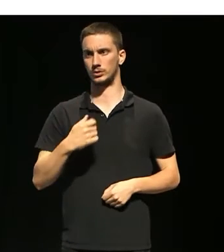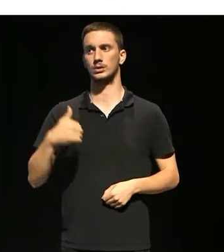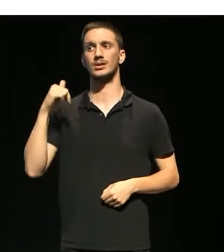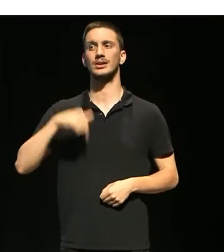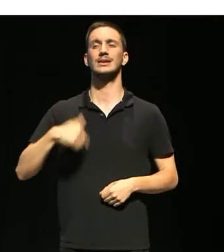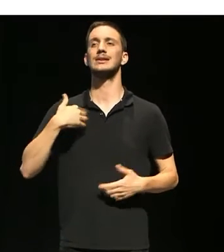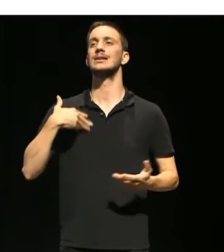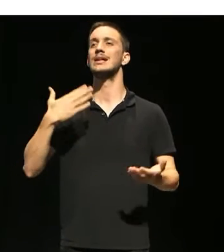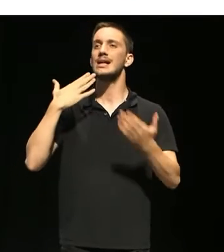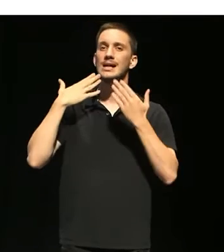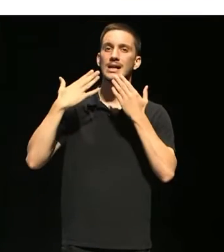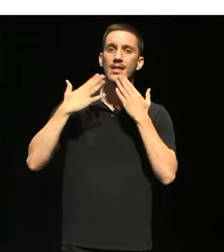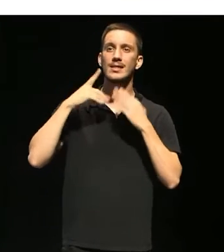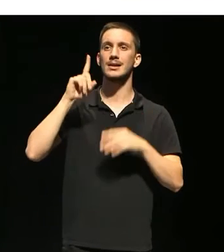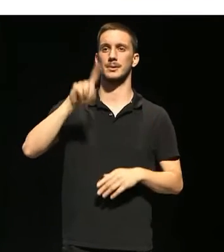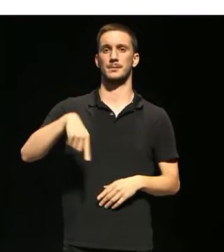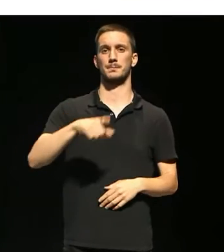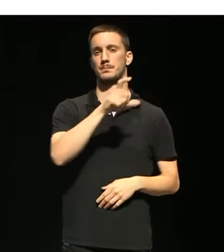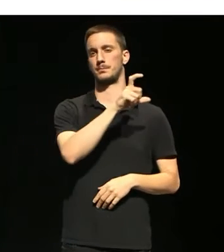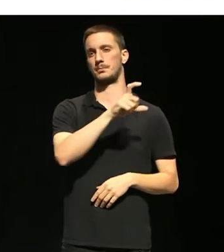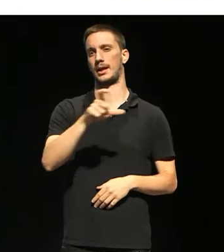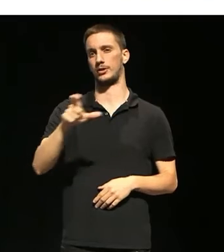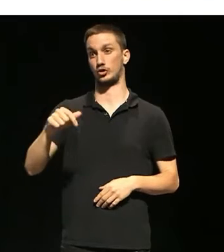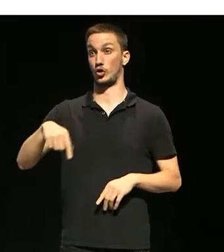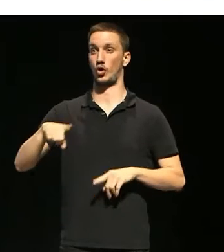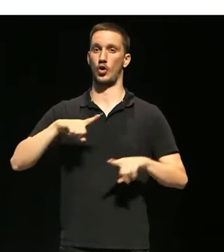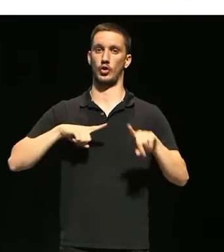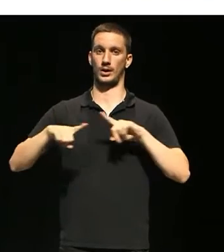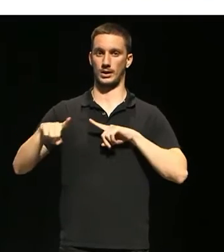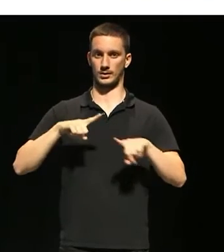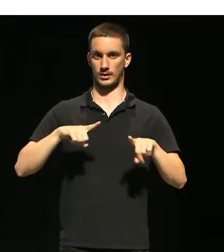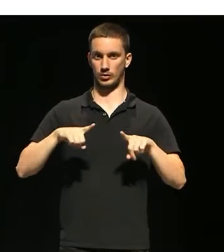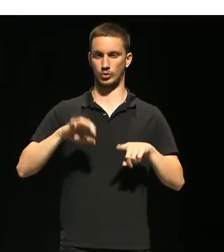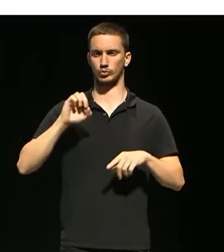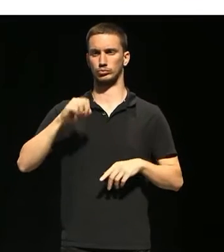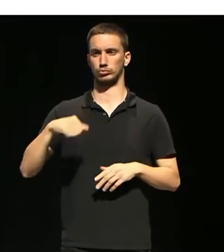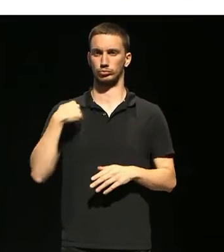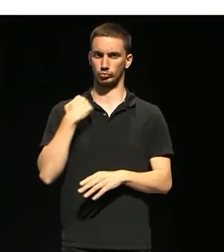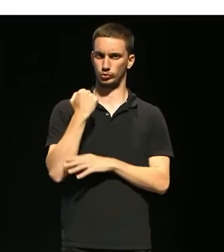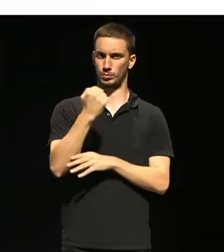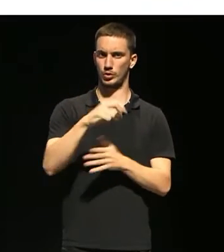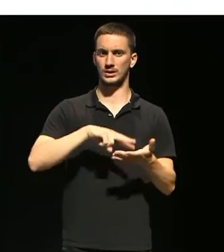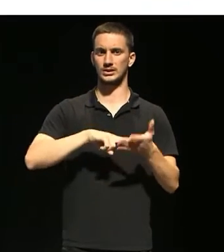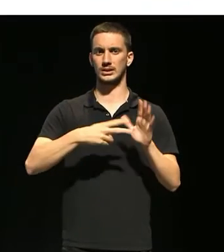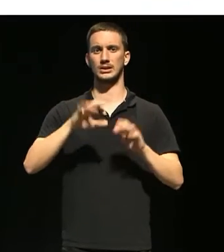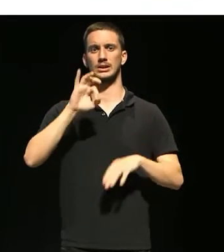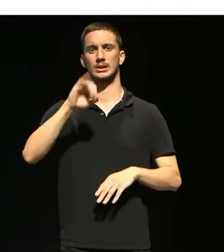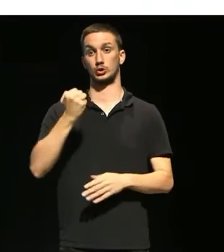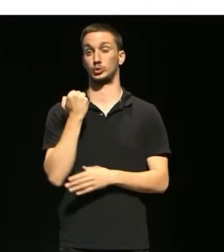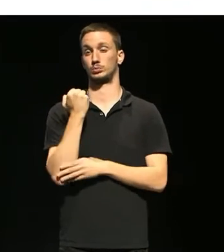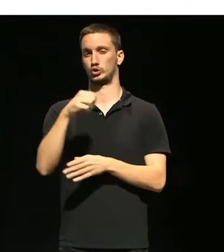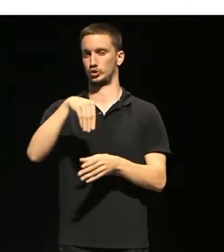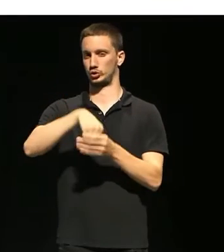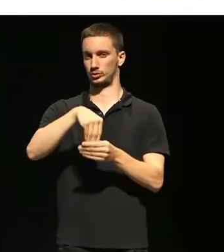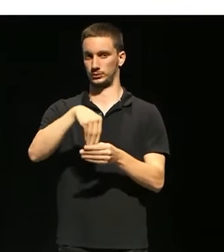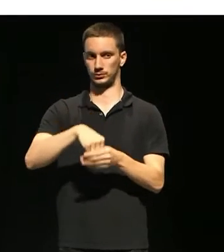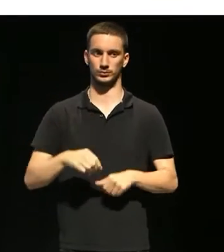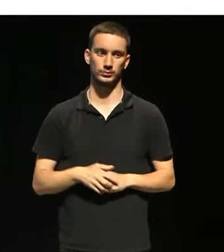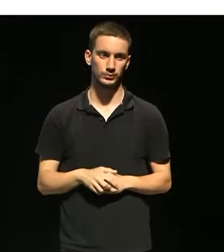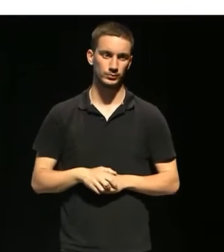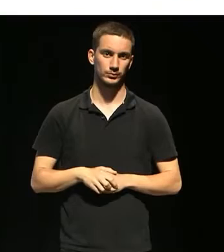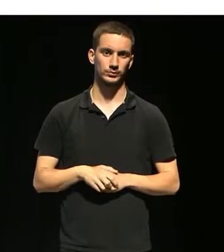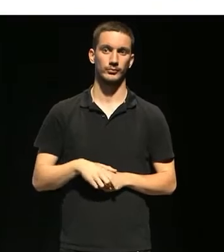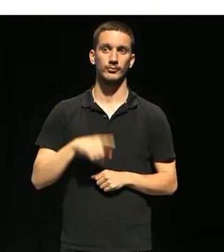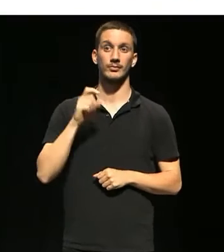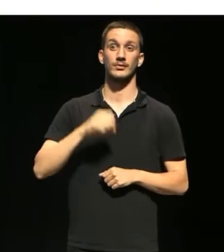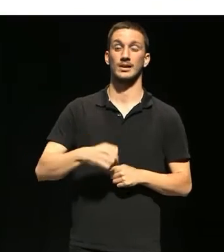donar les gràcies també a les persones de l'organització, tant el suport tècnic com el suport de contingut. Sobre l